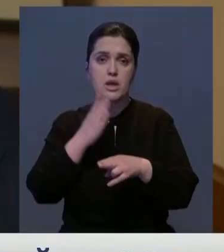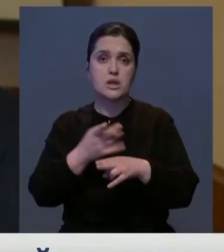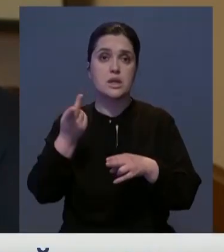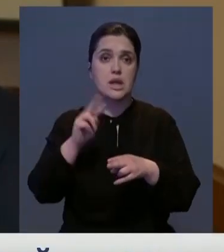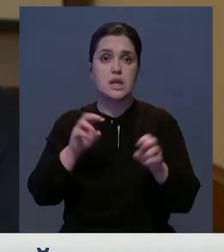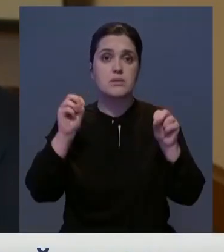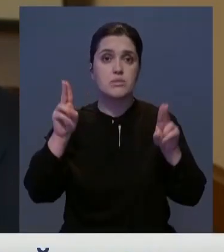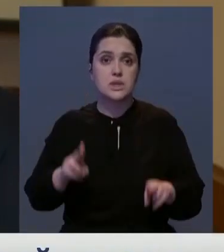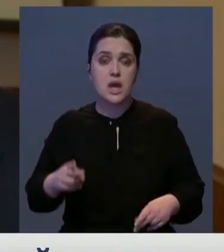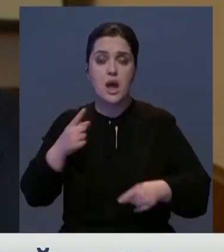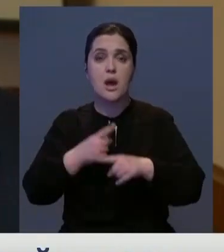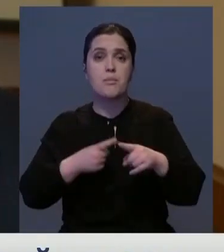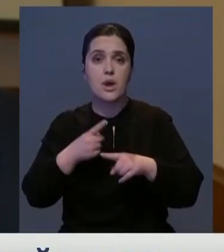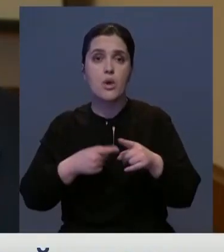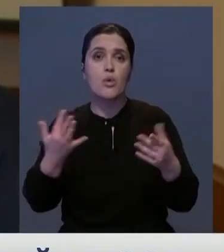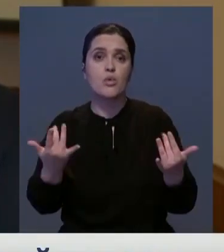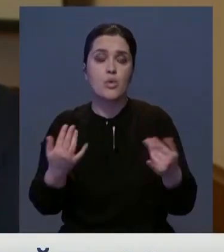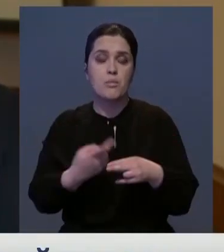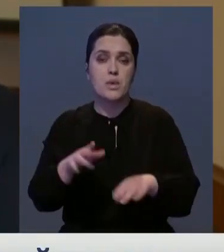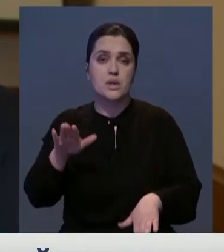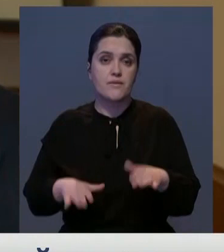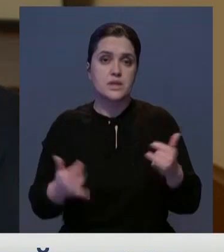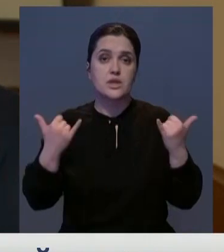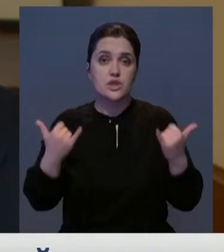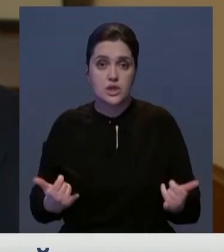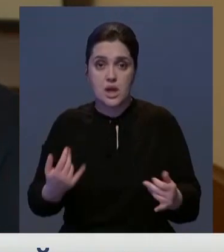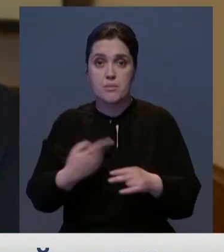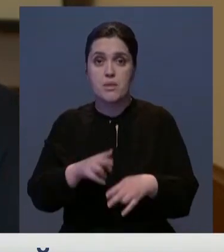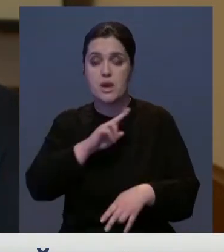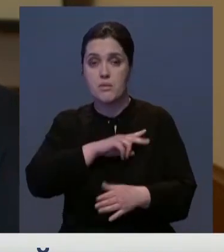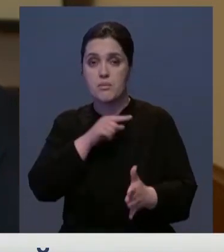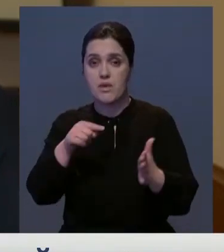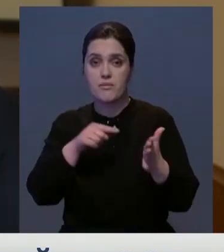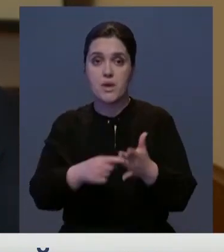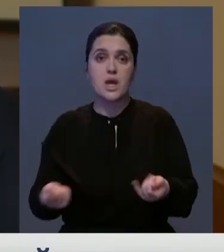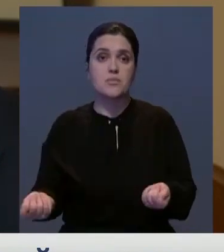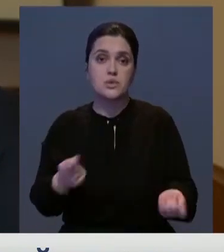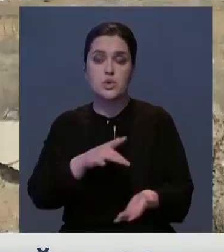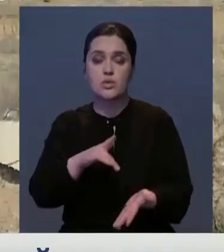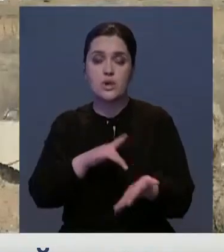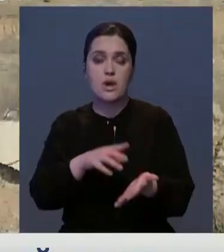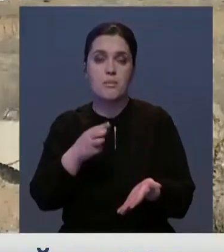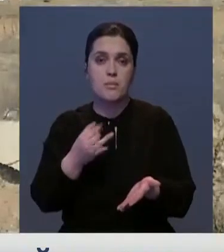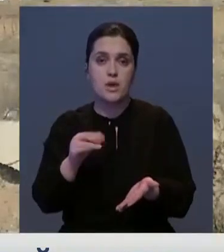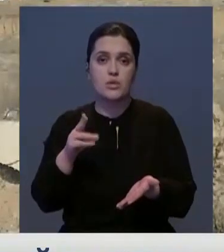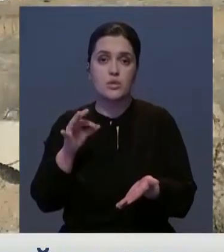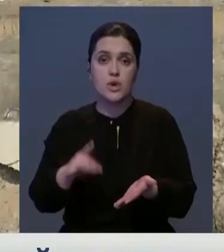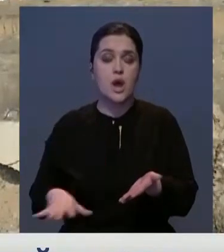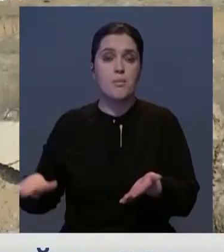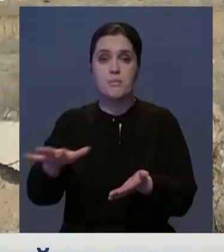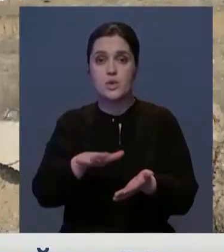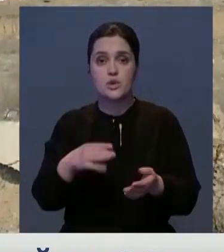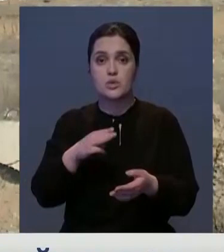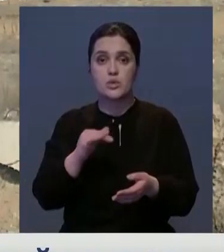измерения веса транспортного средства с мусором. На данный момент работу по этим вопросам проводит администрация города Байконур. Площадь поселка